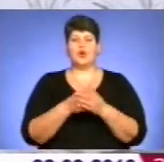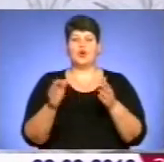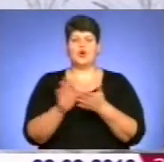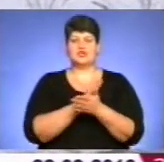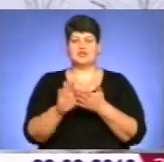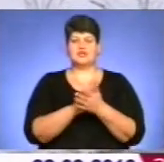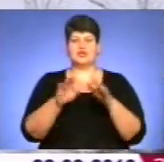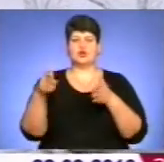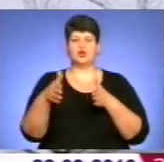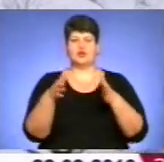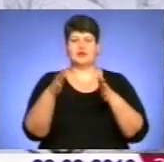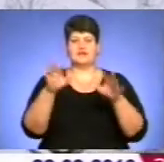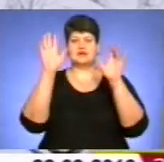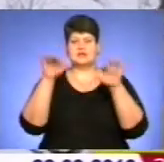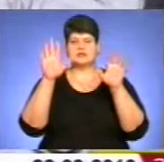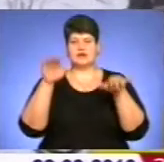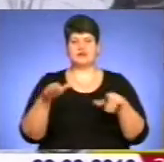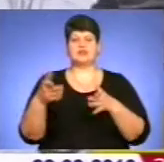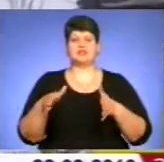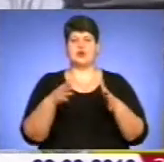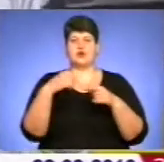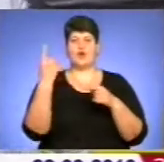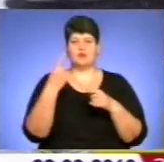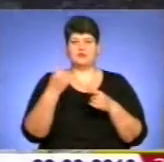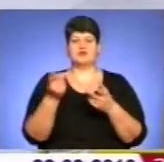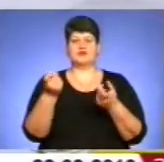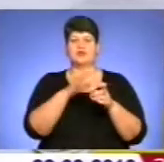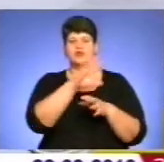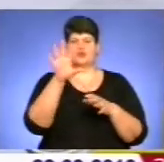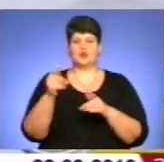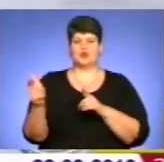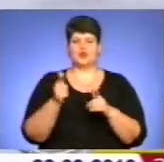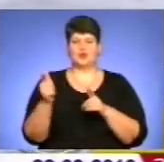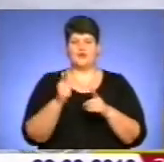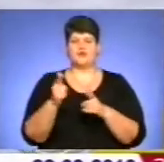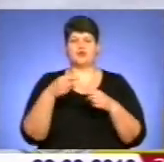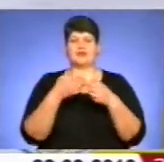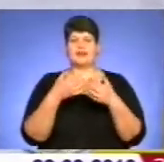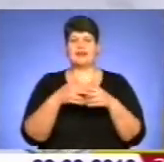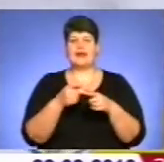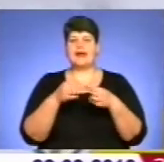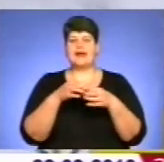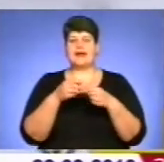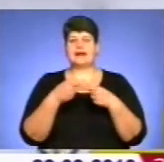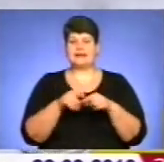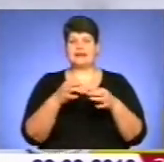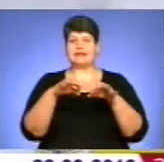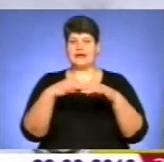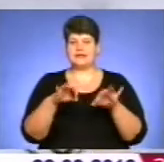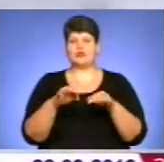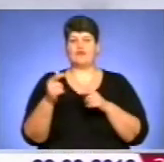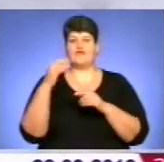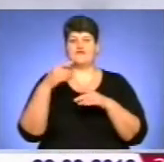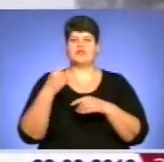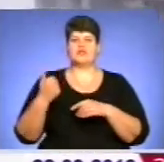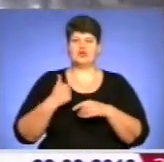від снігових заметів на автошляхах в області залучили усього того до експлуатації техніку, в тому числі військову та сільськогосподарську.